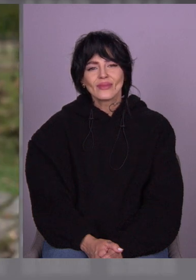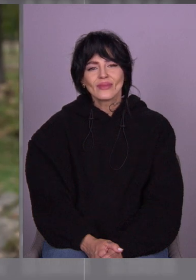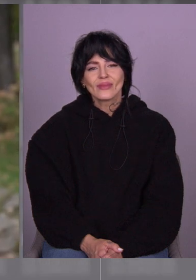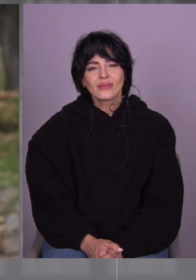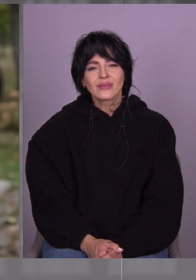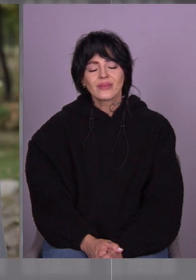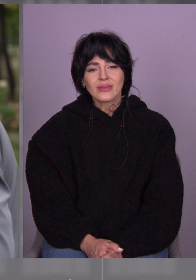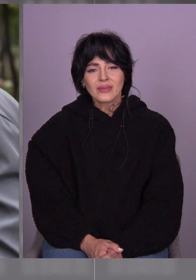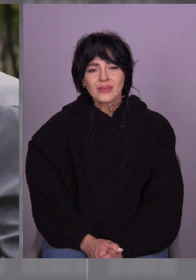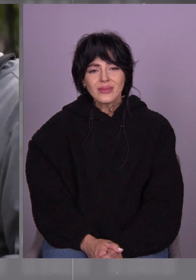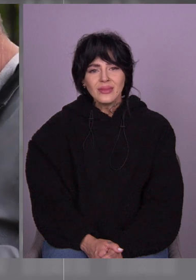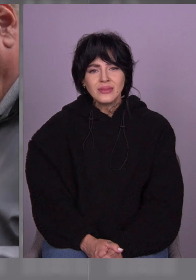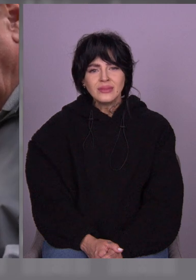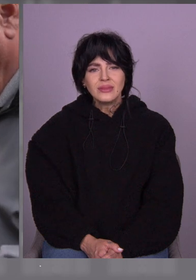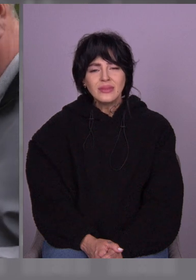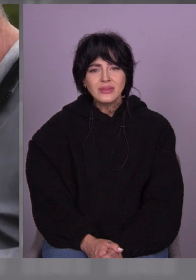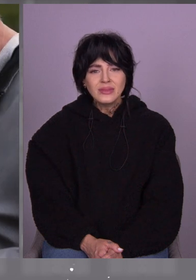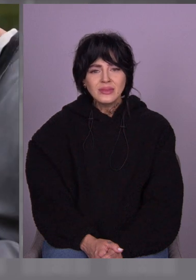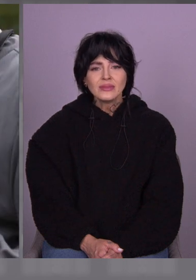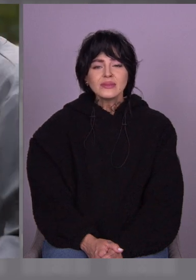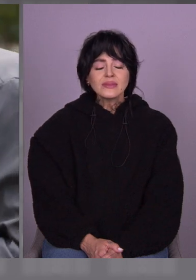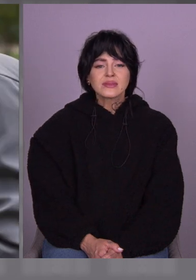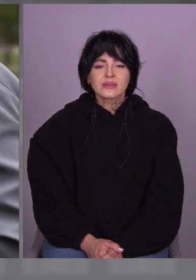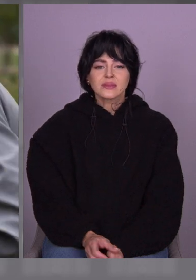Це я.